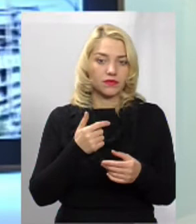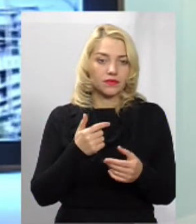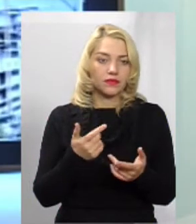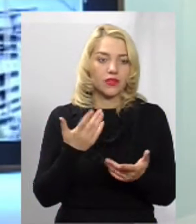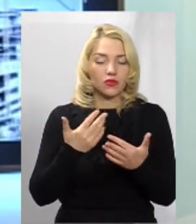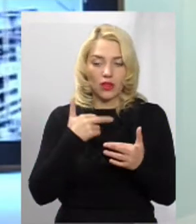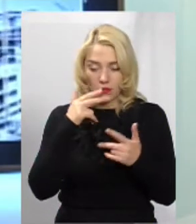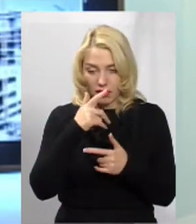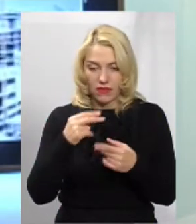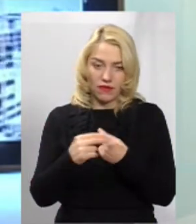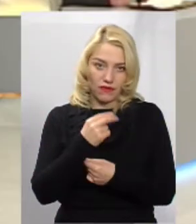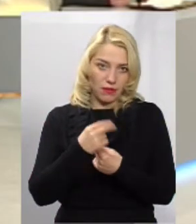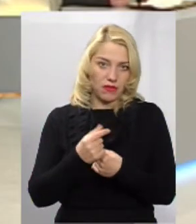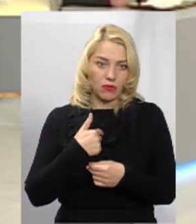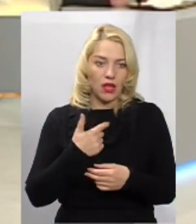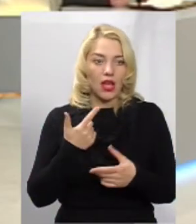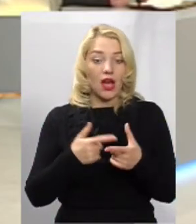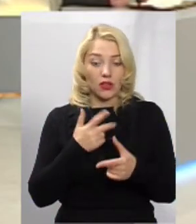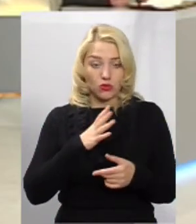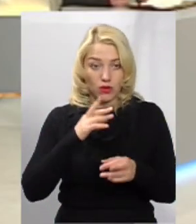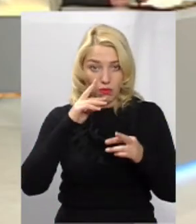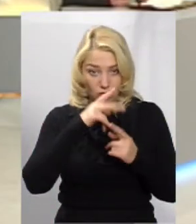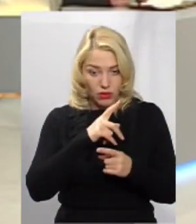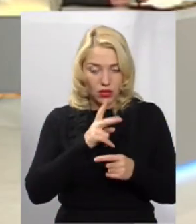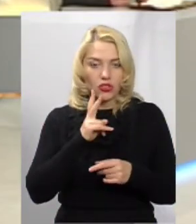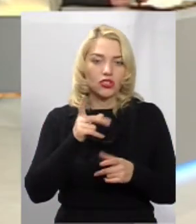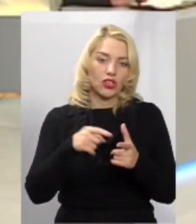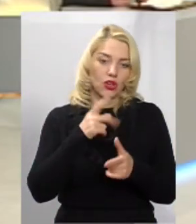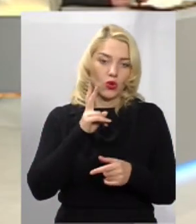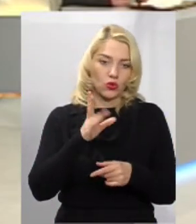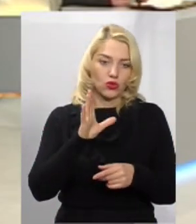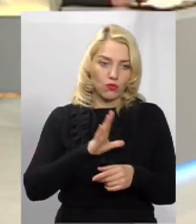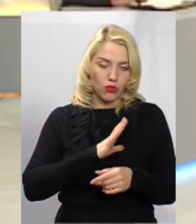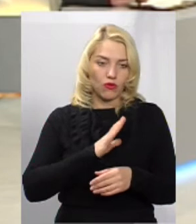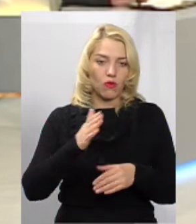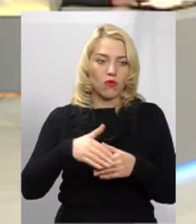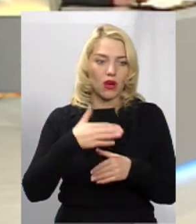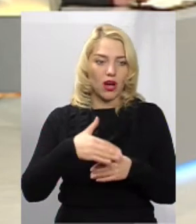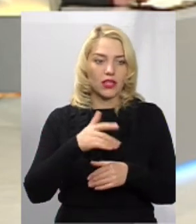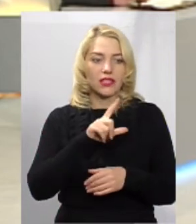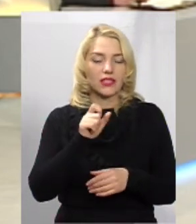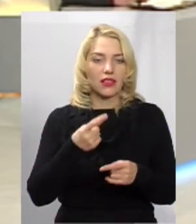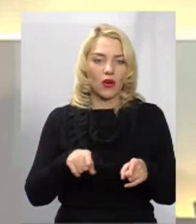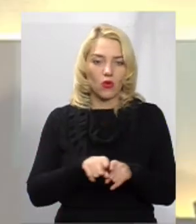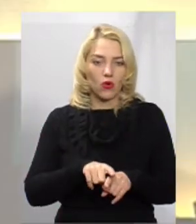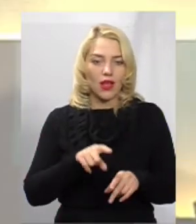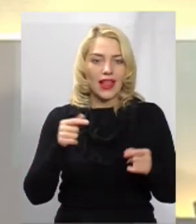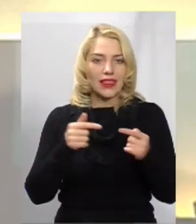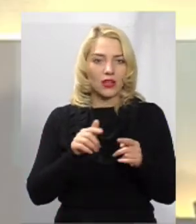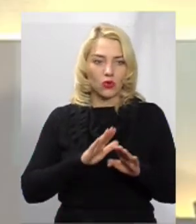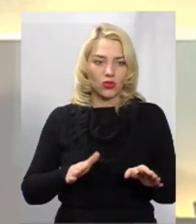якщо це була чиясь похибка, чи був хтось покараний за таку от неточність на доріжці? Дякую.